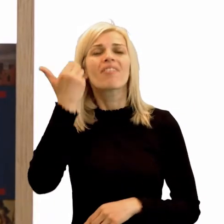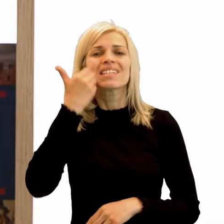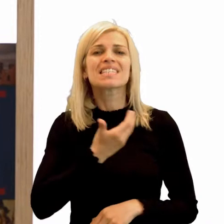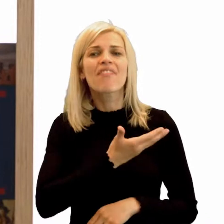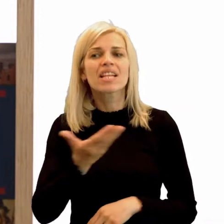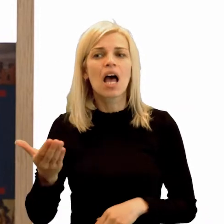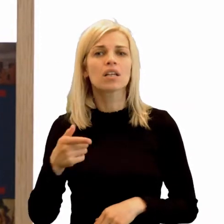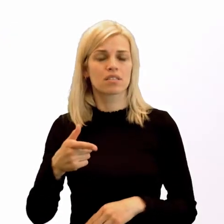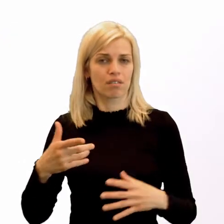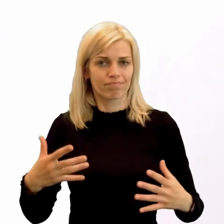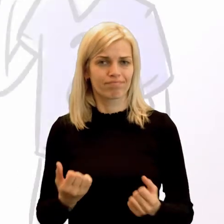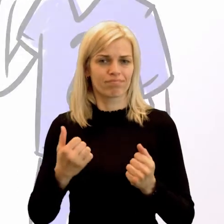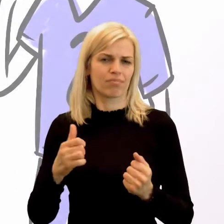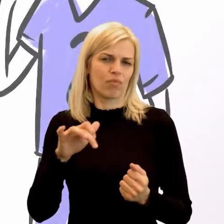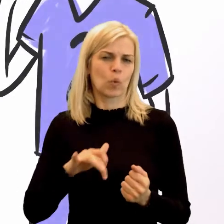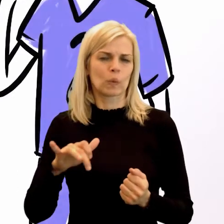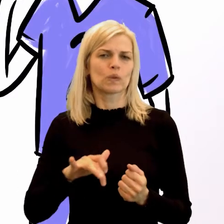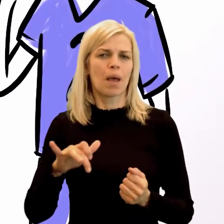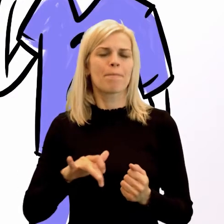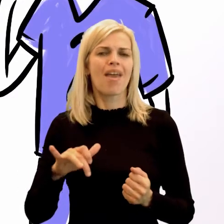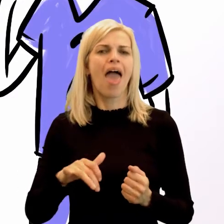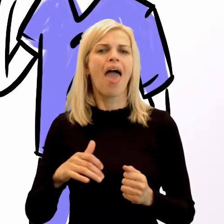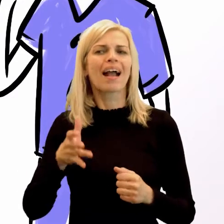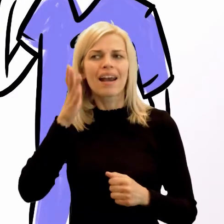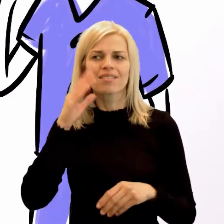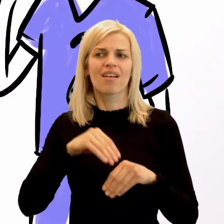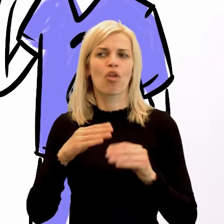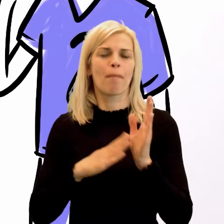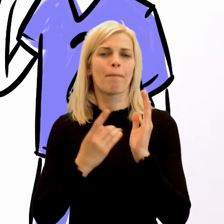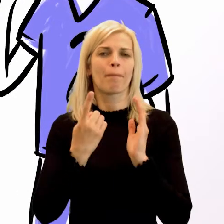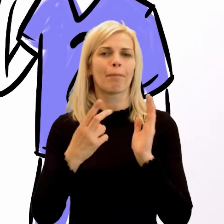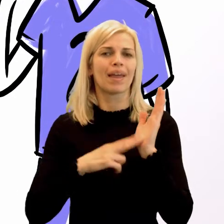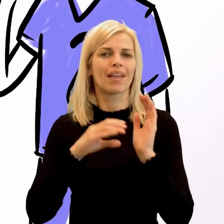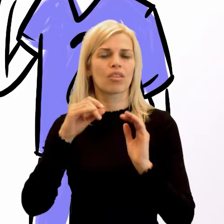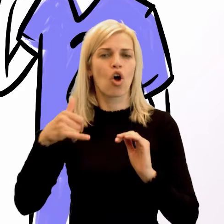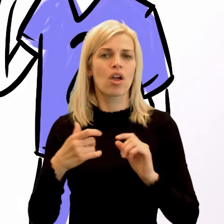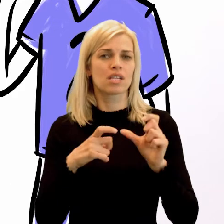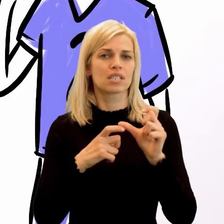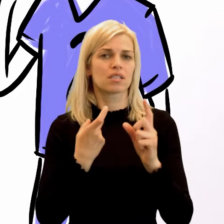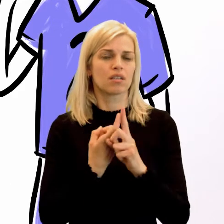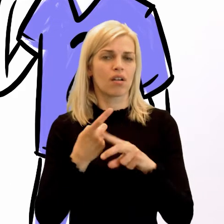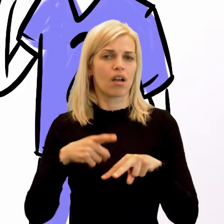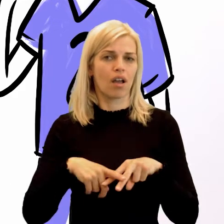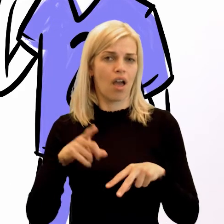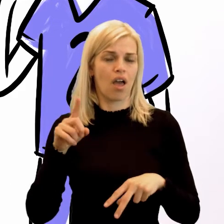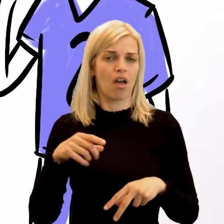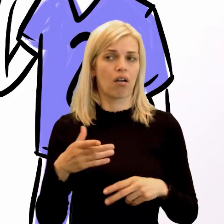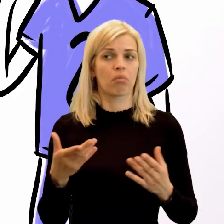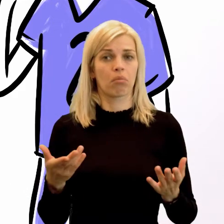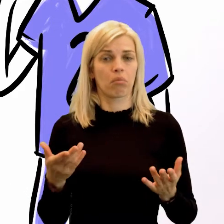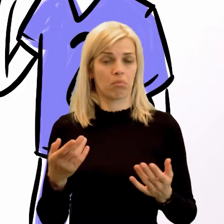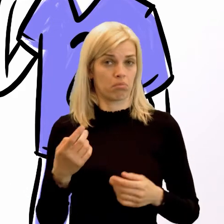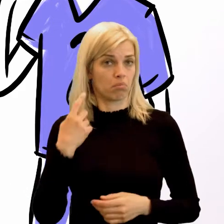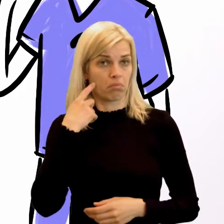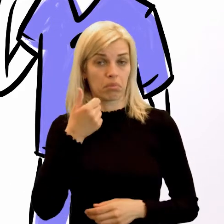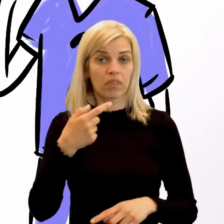ktorá vznikla na území Grécka, sa nazýva Mínojska. Počuli ste už niekedy meno Mínos? Že je vám niektorým